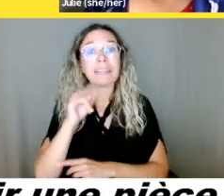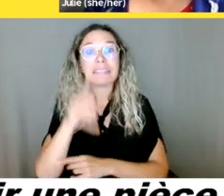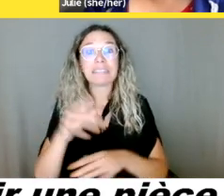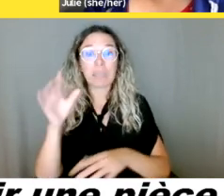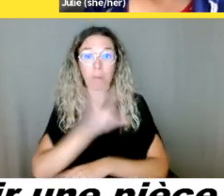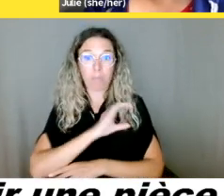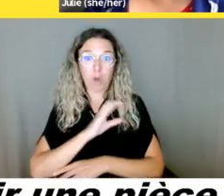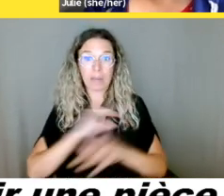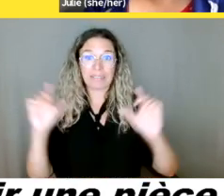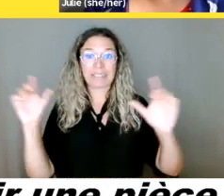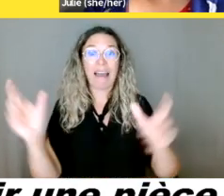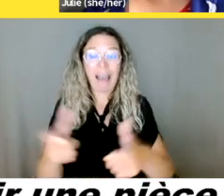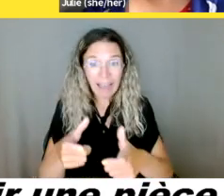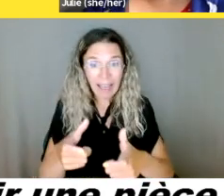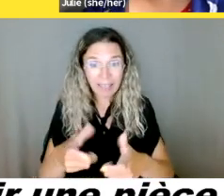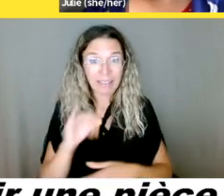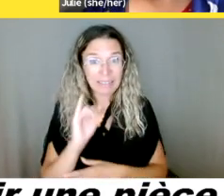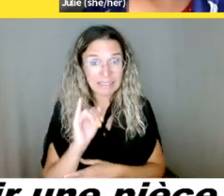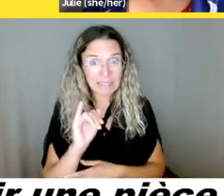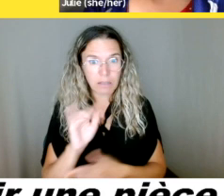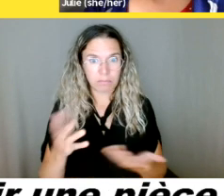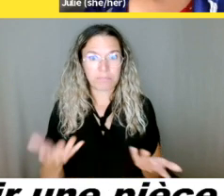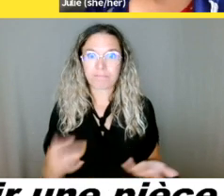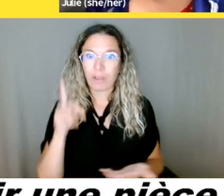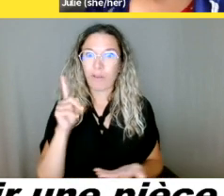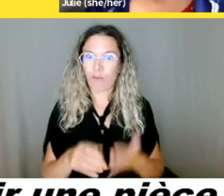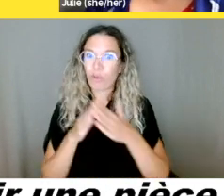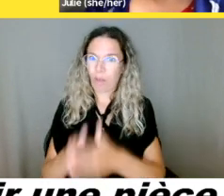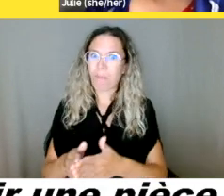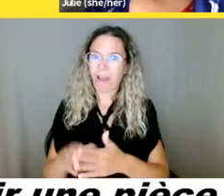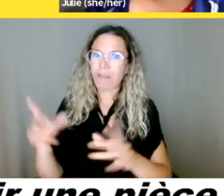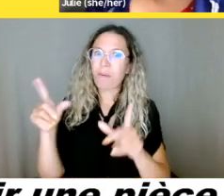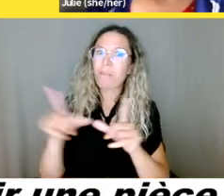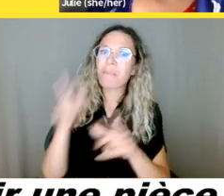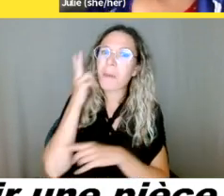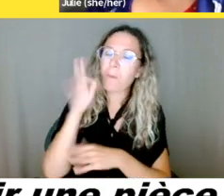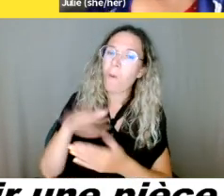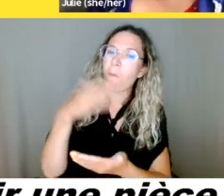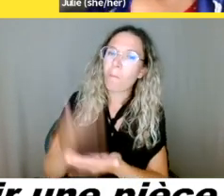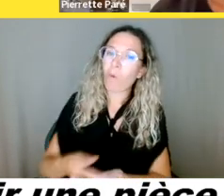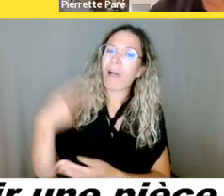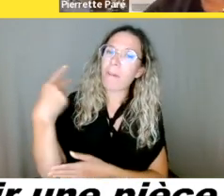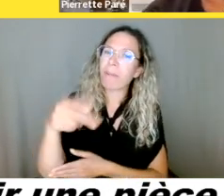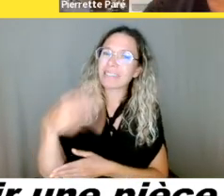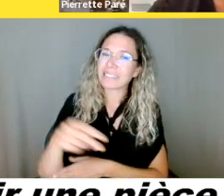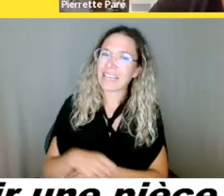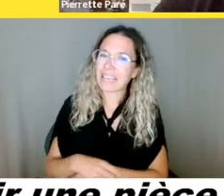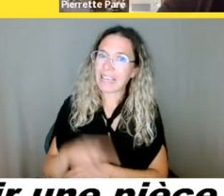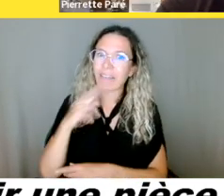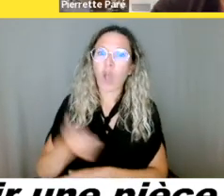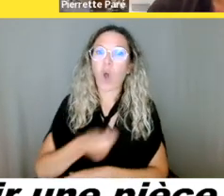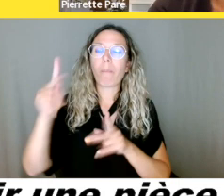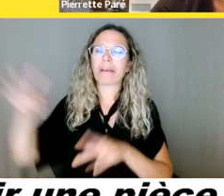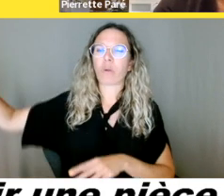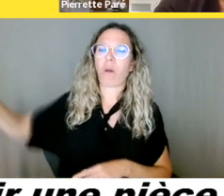prouver que la vignette vous appartient et que vous n'utilisez pas la vignette de quelqu'un d'autre. OK, puis on demande ça